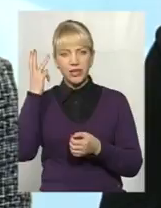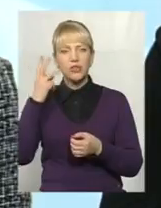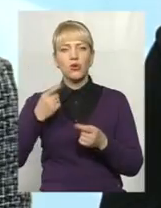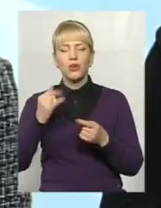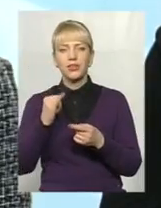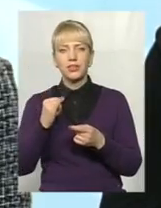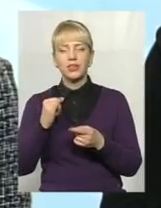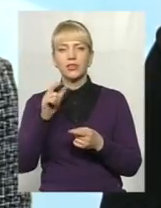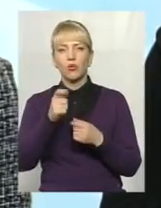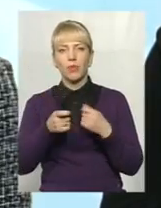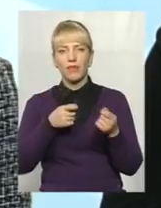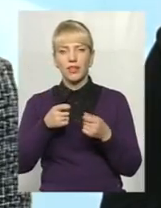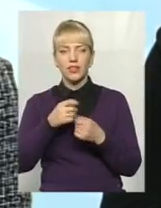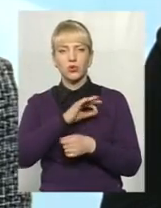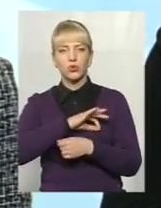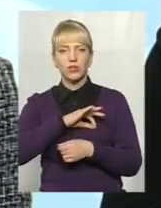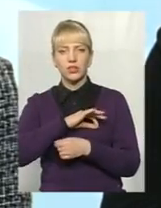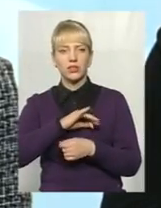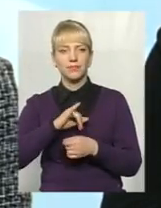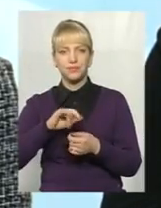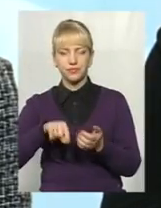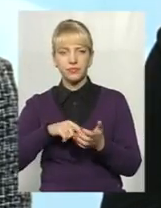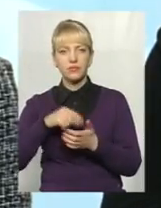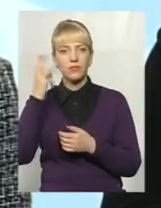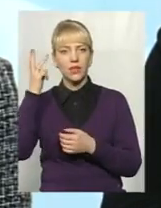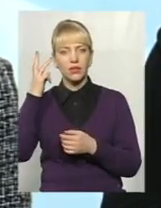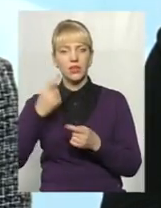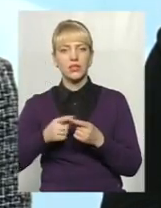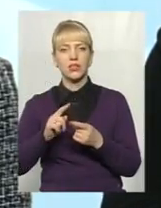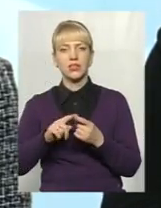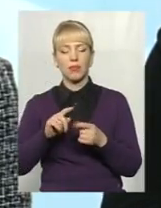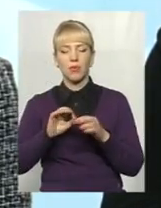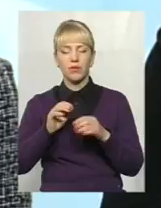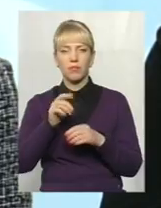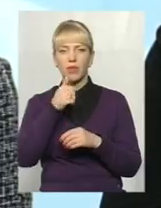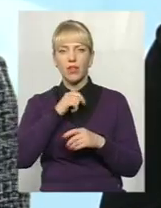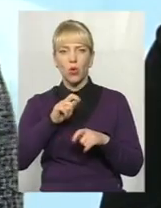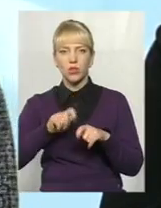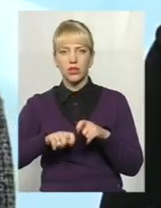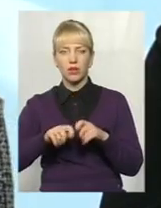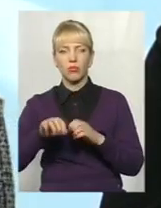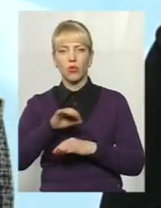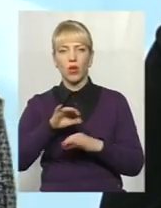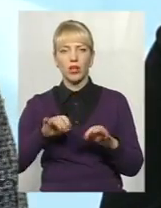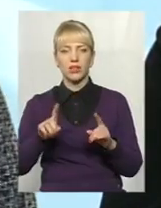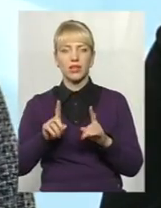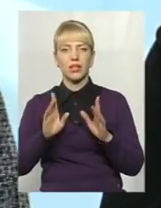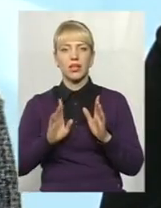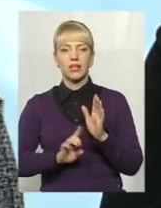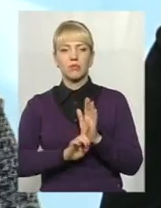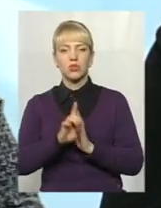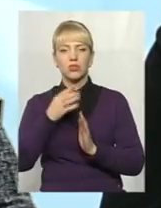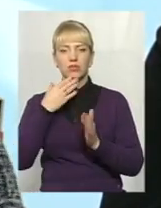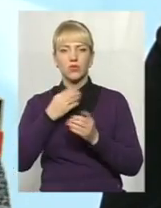з управління юстиції Хмельницька. Це пілотний, ще раз наголошую, проєкт, який започаткує свою